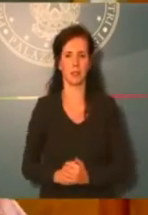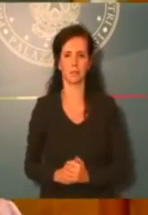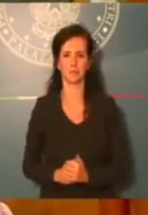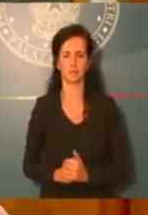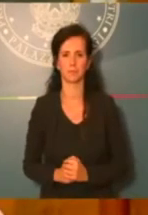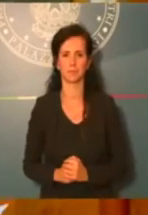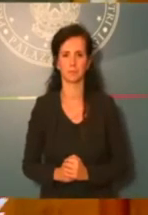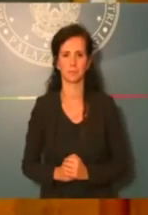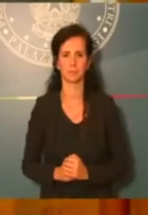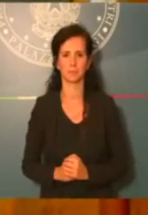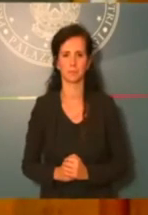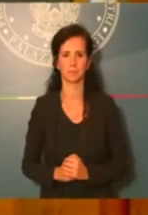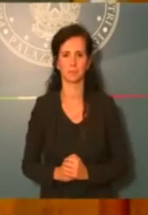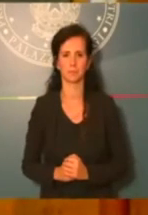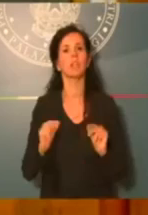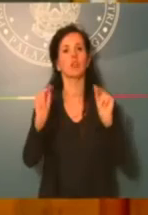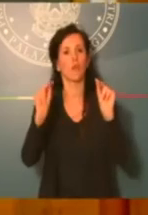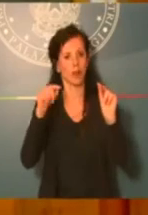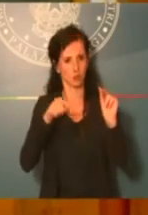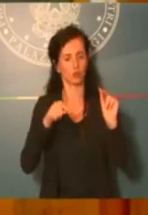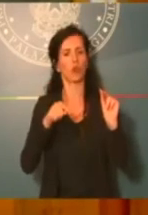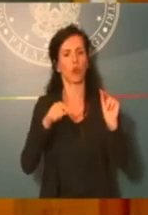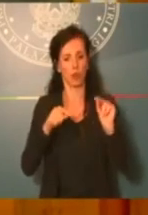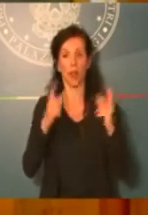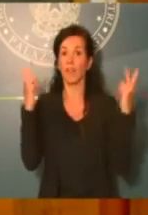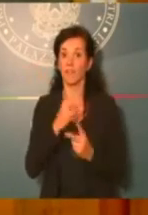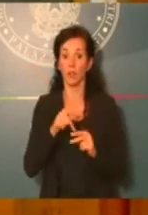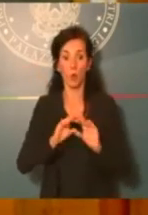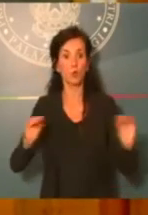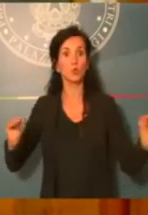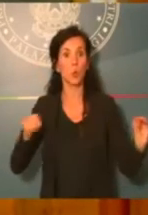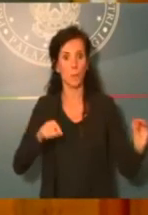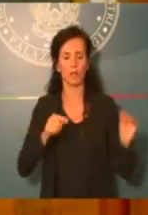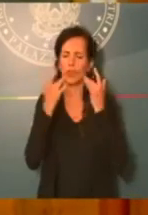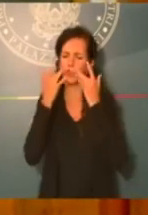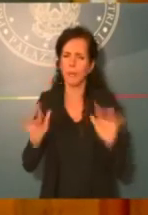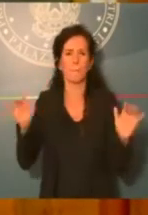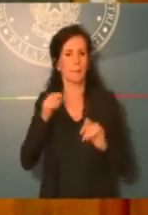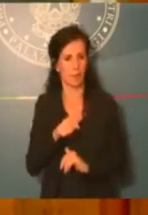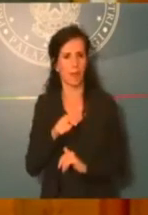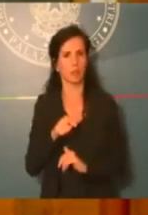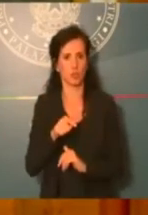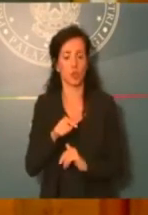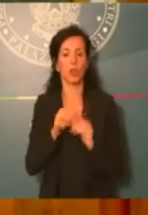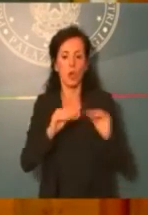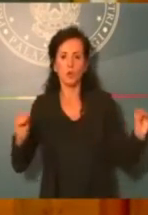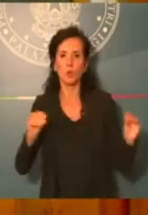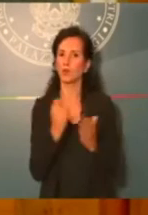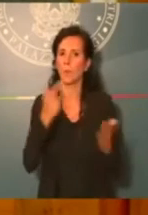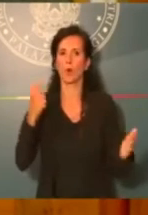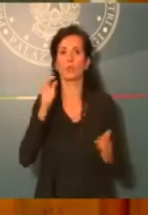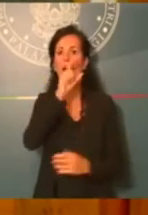e l'innovazione viene riconosciuta come uno strumento di semplificazione e di crescita per il nostro Paese.